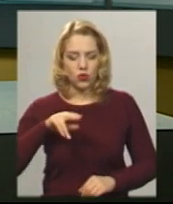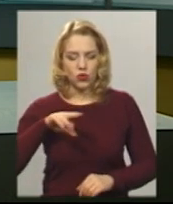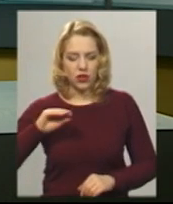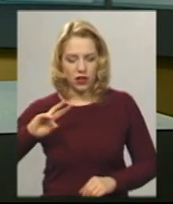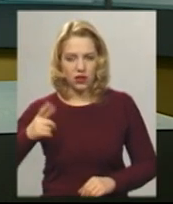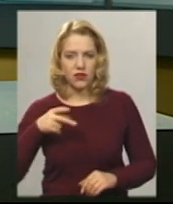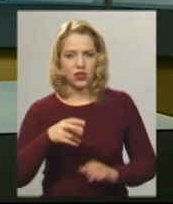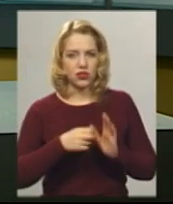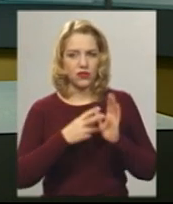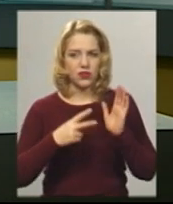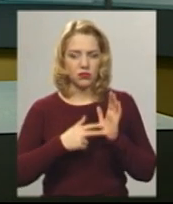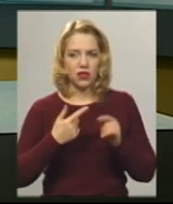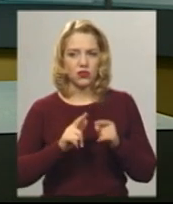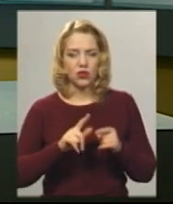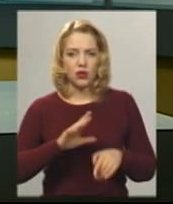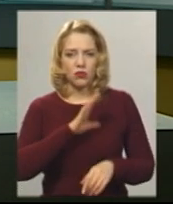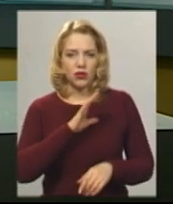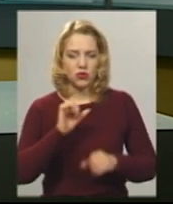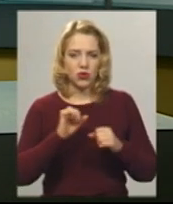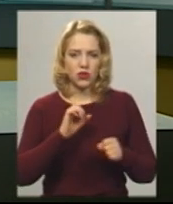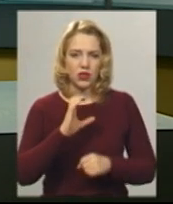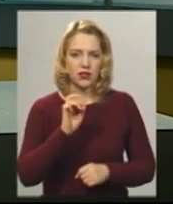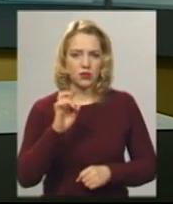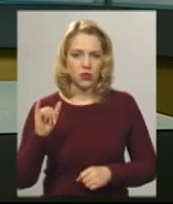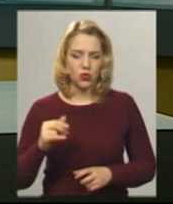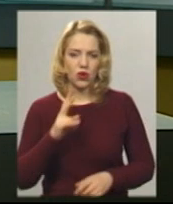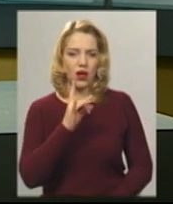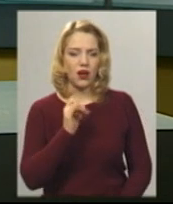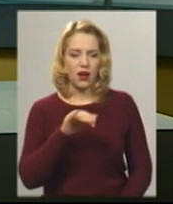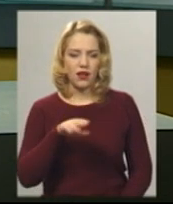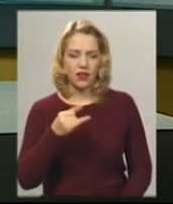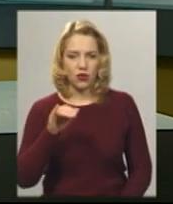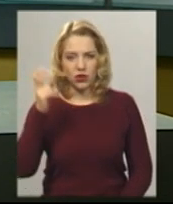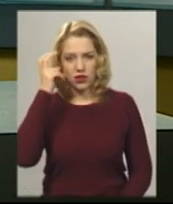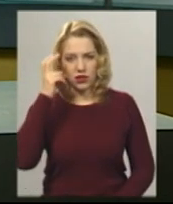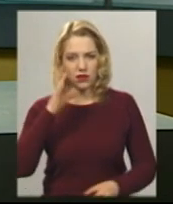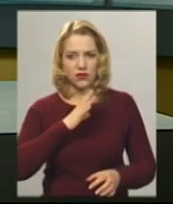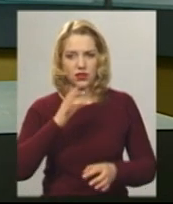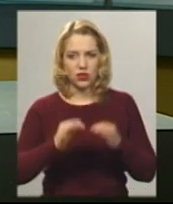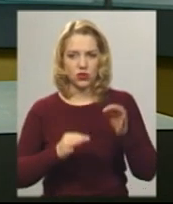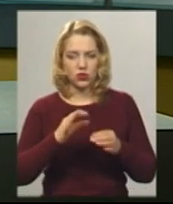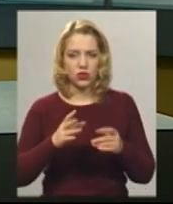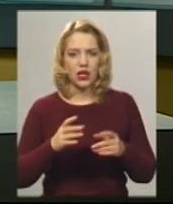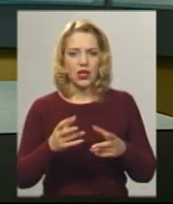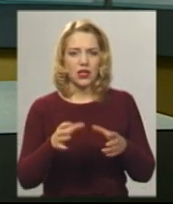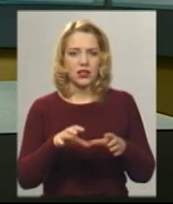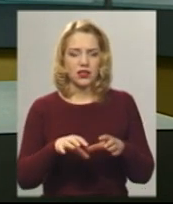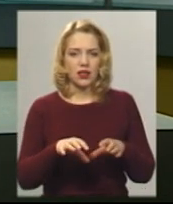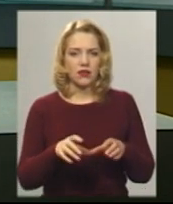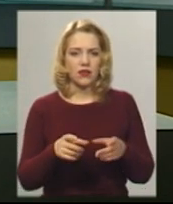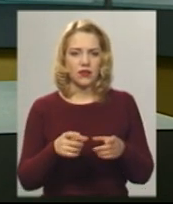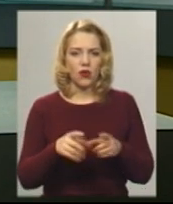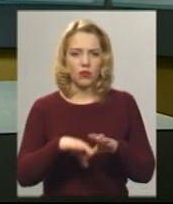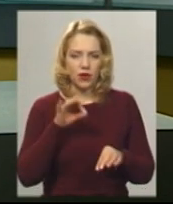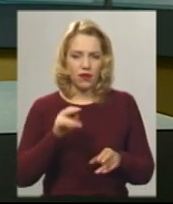колишньому керівнику СБУ Хмельниччина Віктору Крайтору Подільський суд Києва обрав запобіжний захід у вигляді особистого зобов'язання.